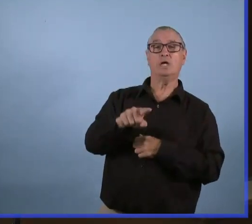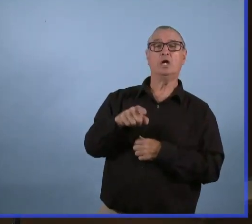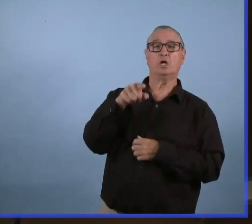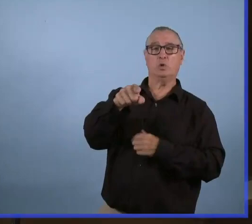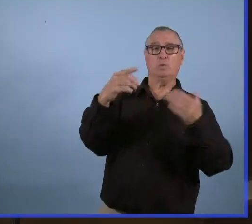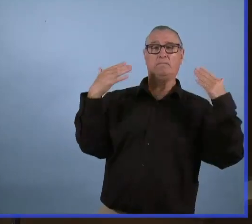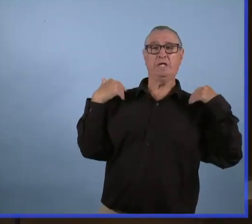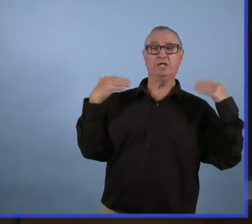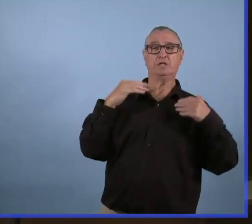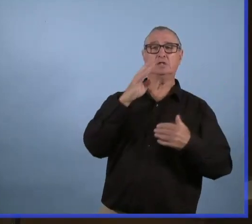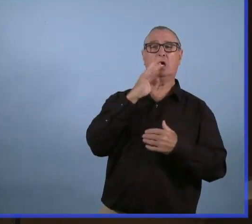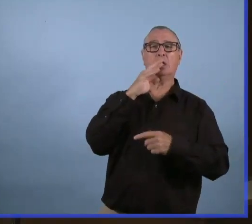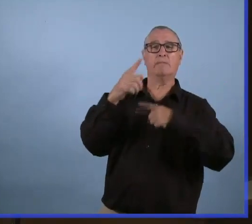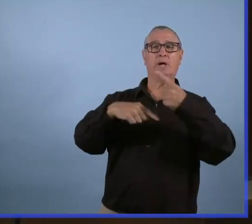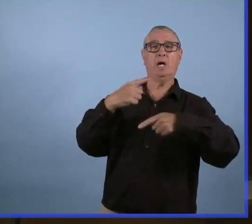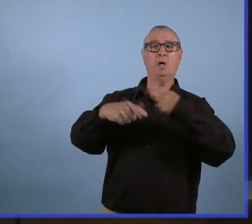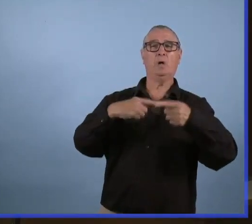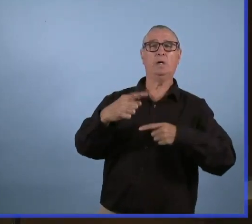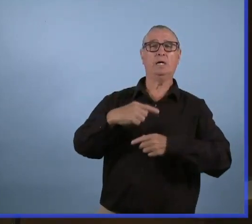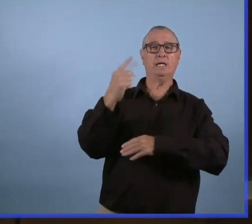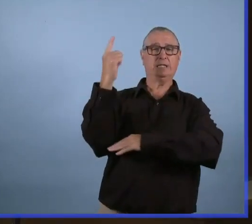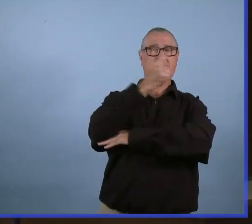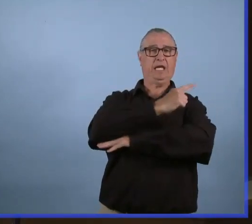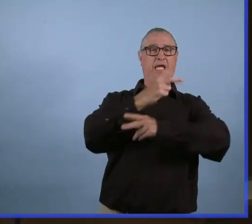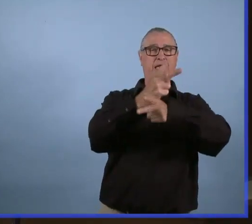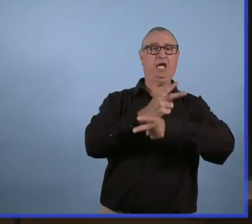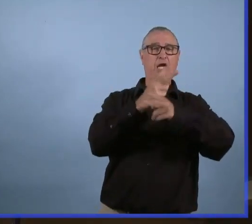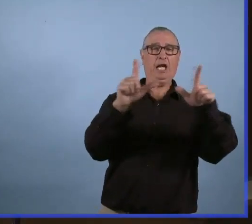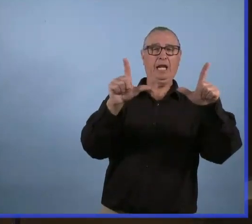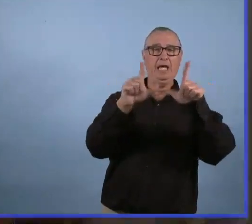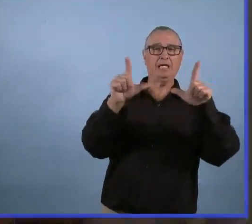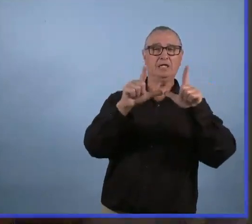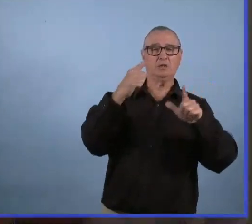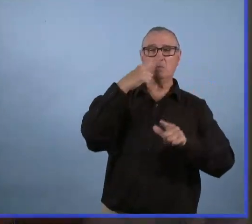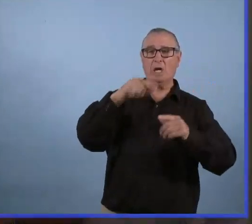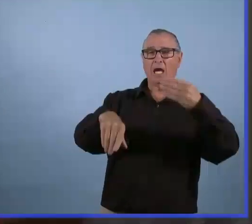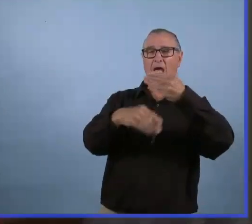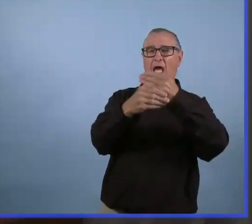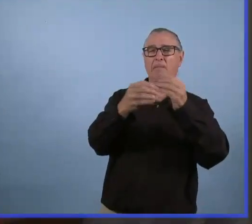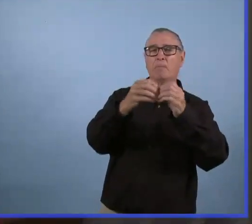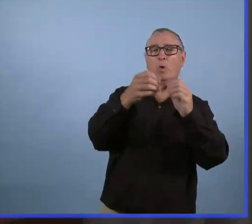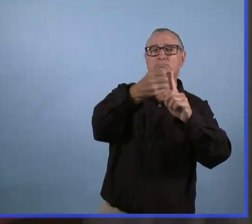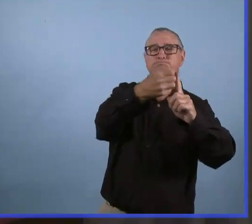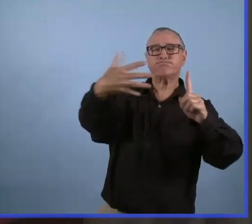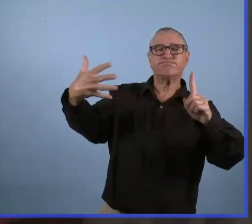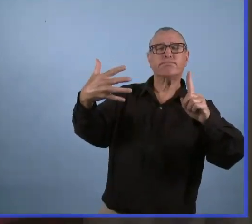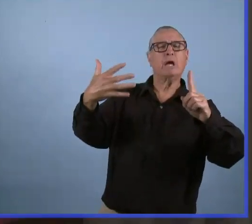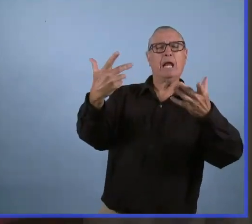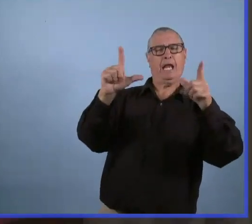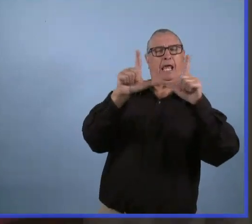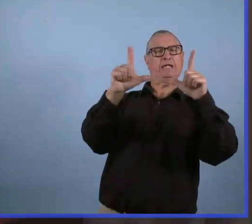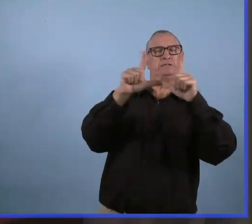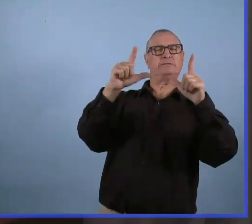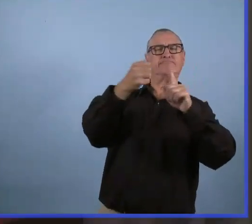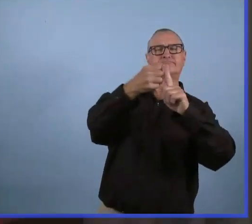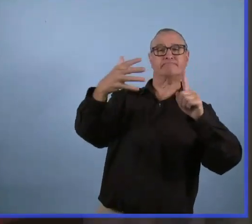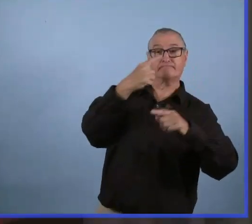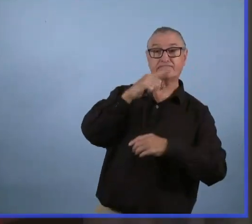Vous avez mentionné quelque chose au niveau des changements de licences des garderies. que vous pourriez élaborer ?